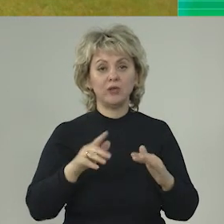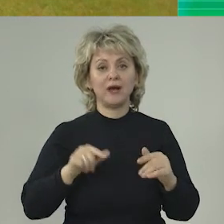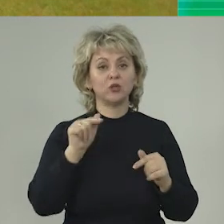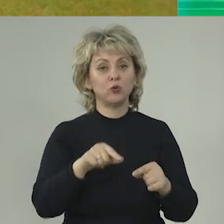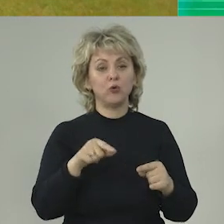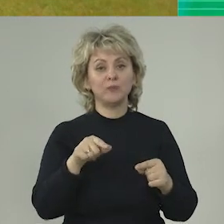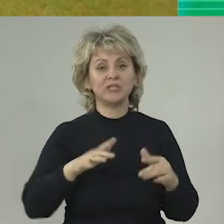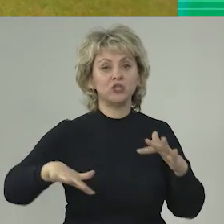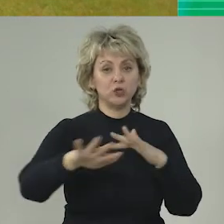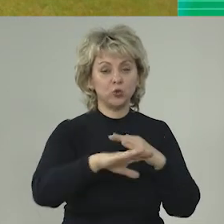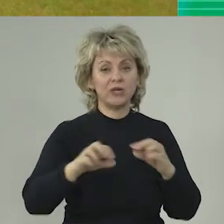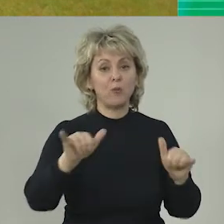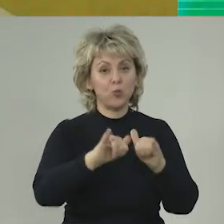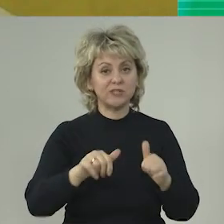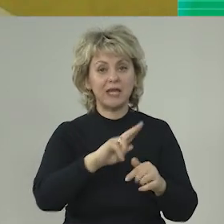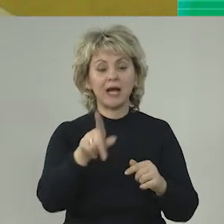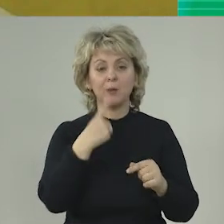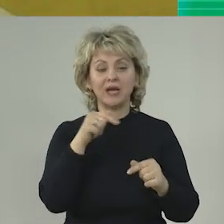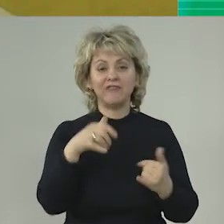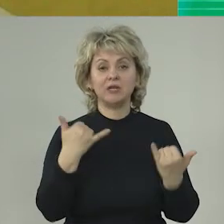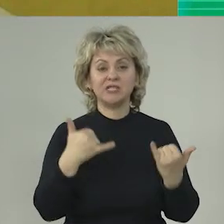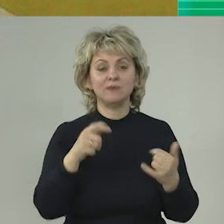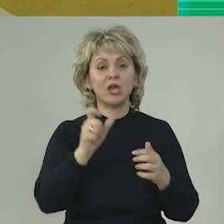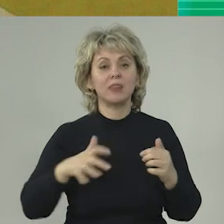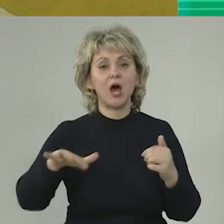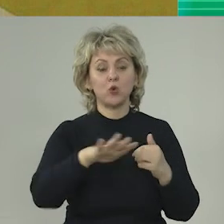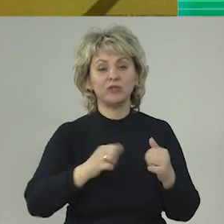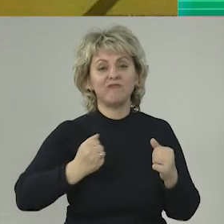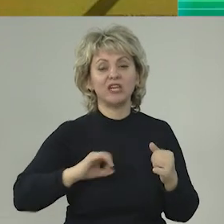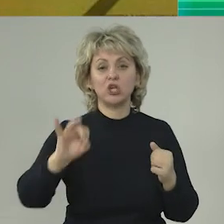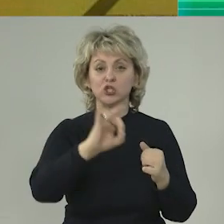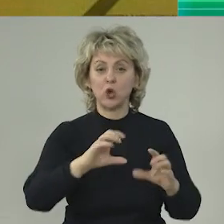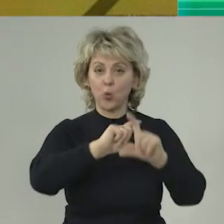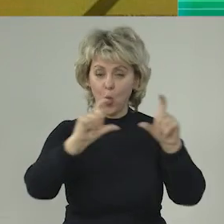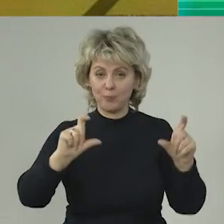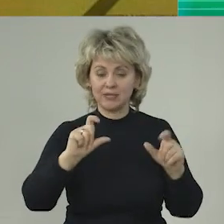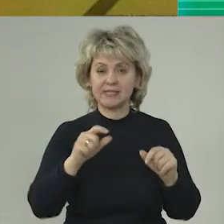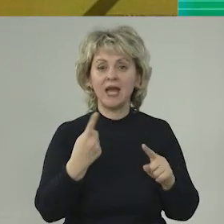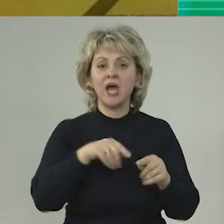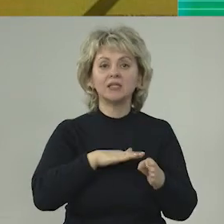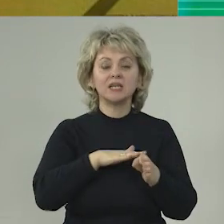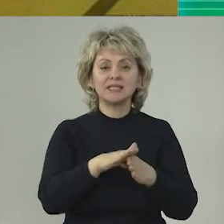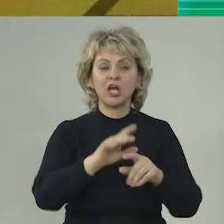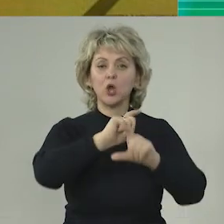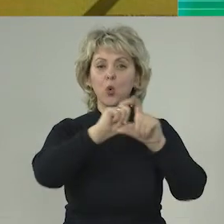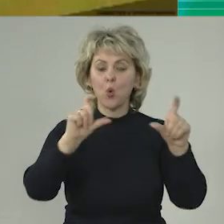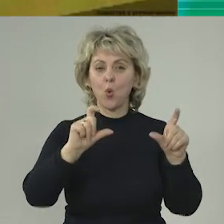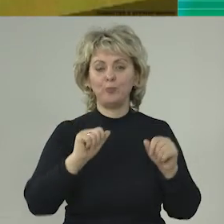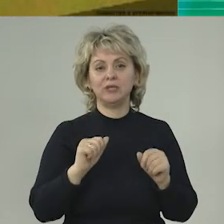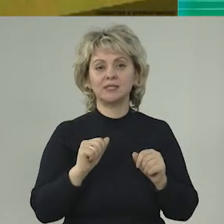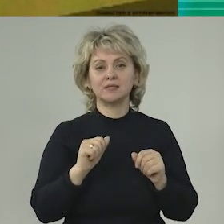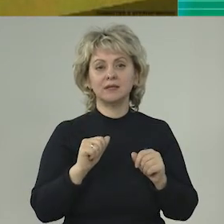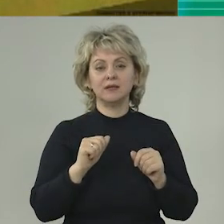территория самого музея, или, как мы говорим, сегодня народного военно-исторического комплекса. Это целый комплекс